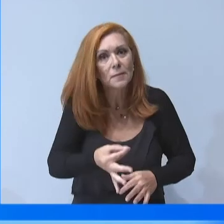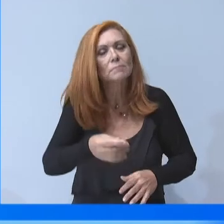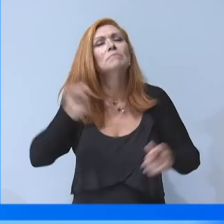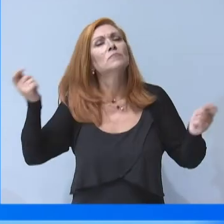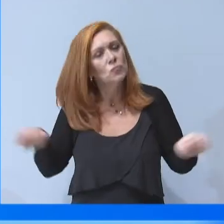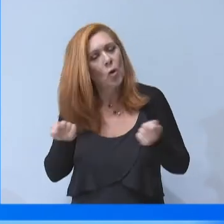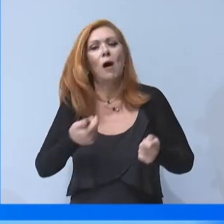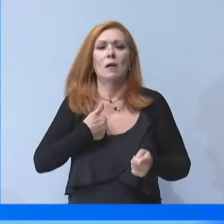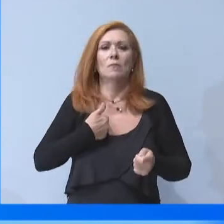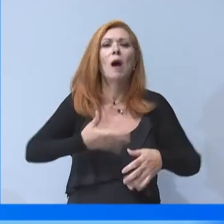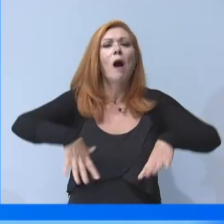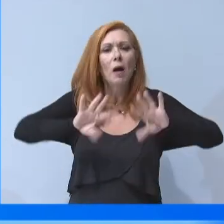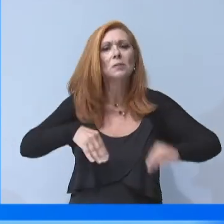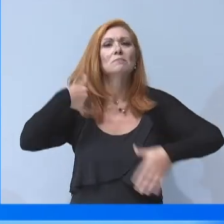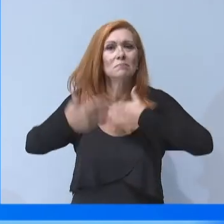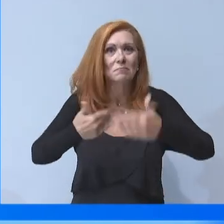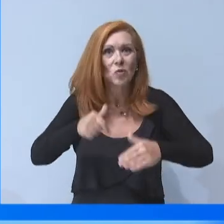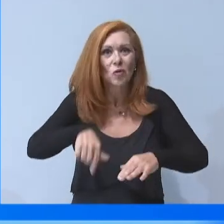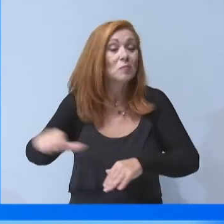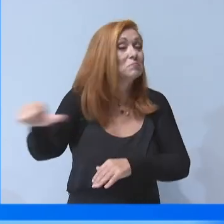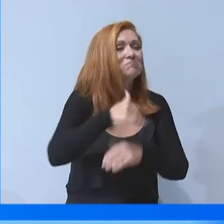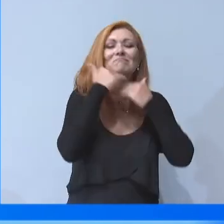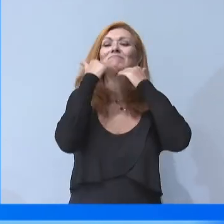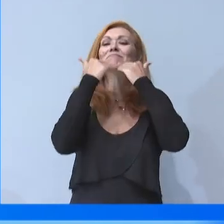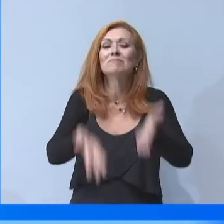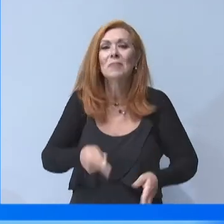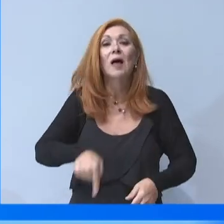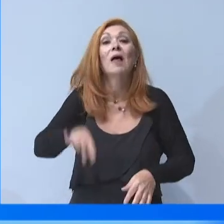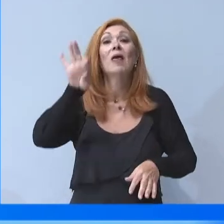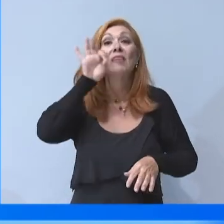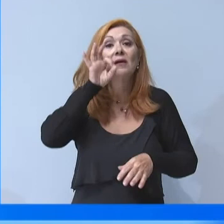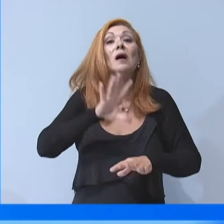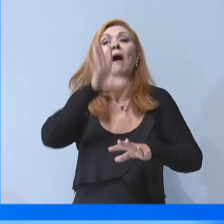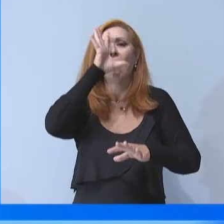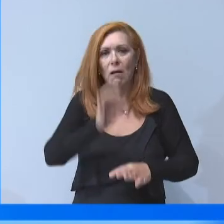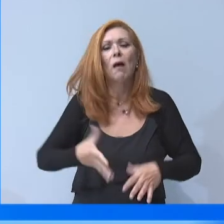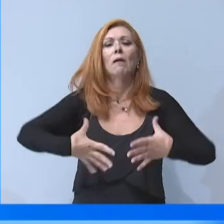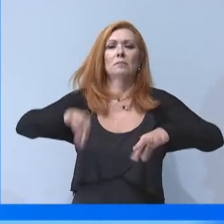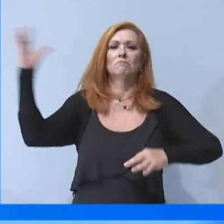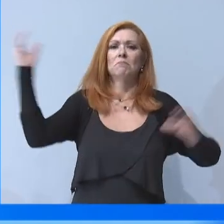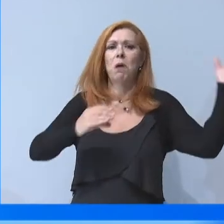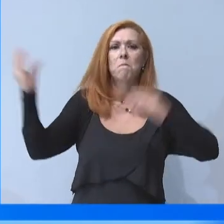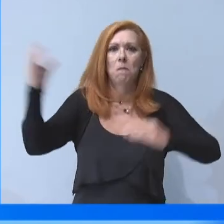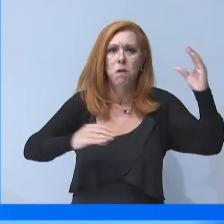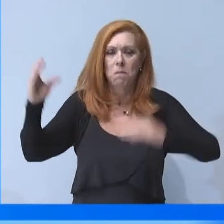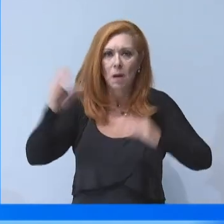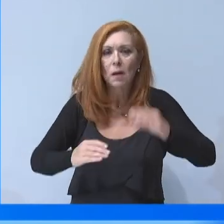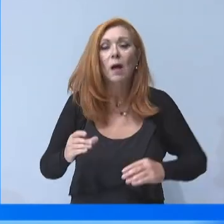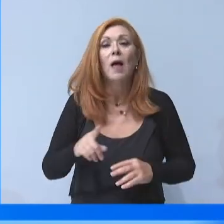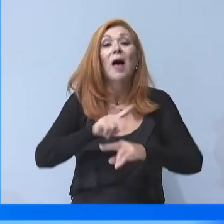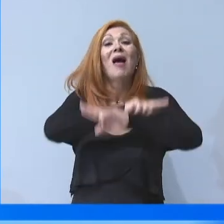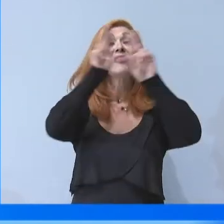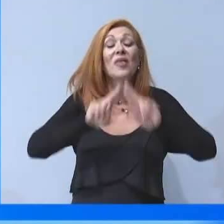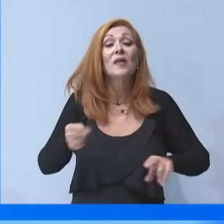μπήκε στο αυλάκι και δεν γυρίζει πίσω. Η Θεσσαλονίκη έγινε ήδη πόλος επενδύσεων. Η παρουσία διεθνών